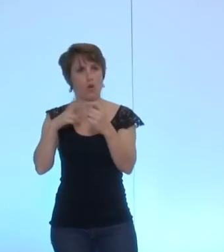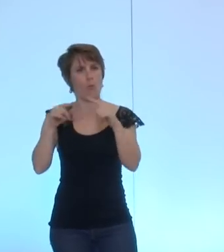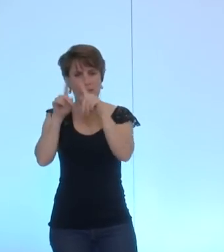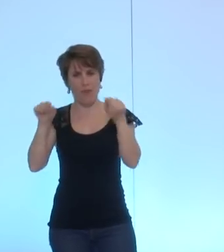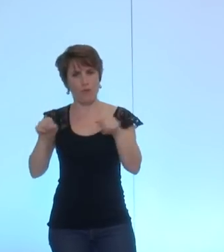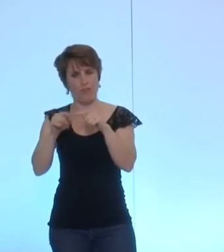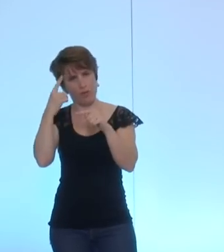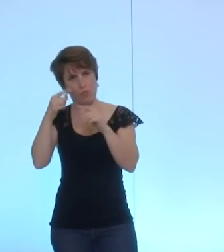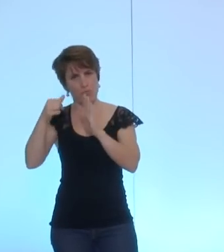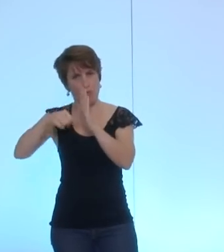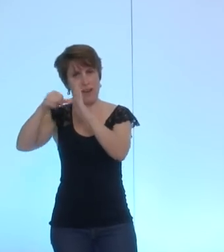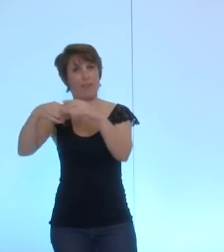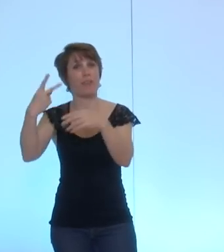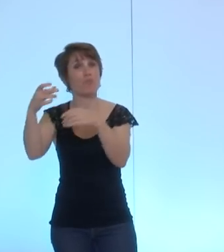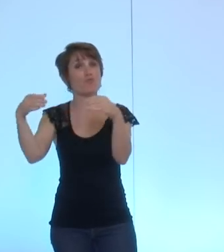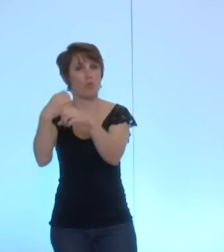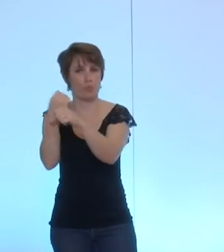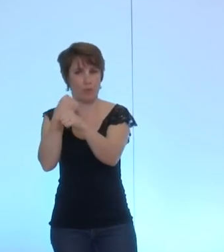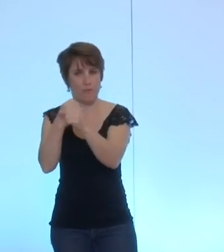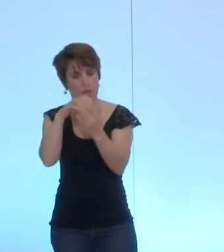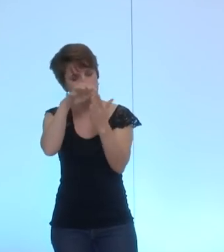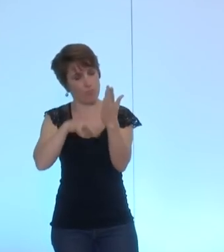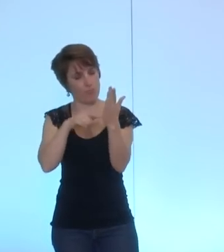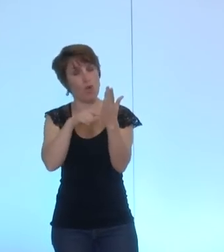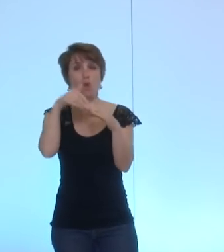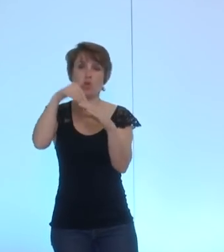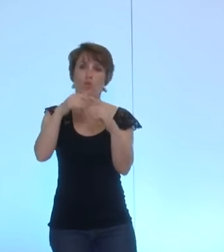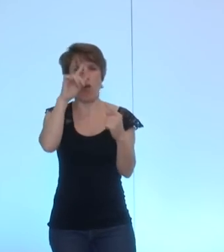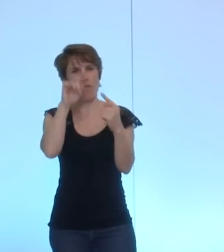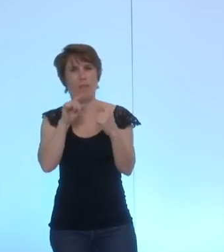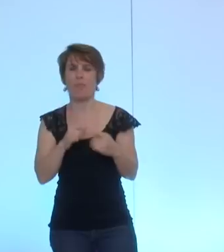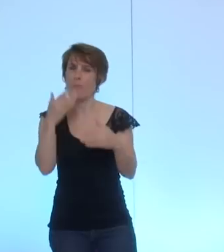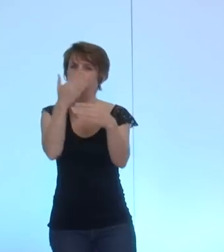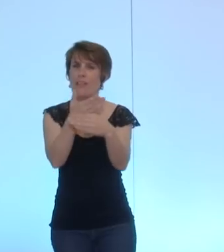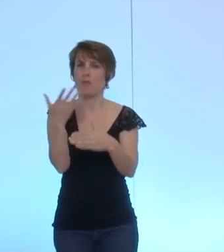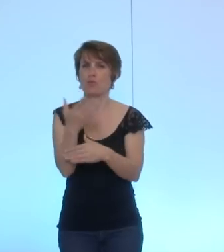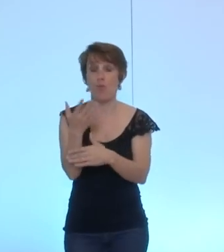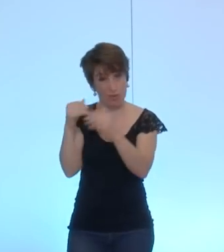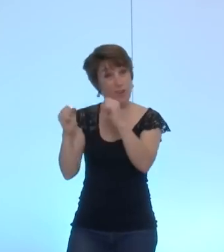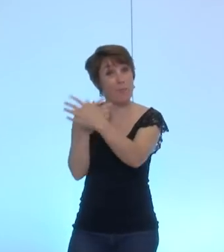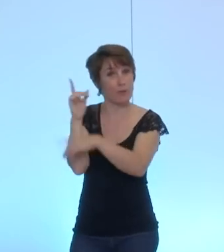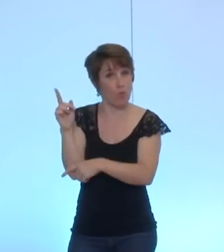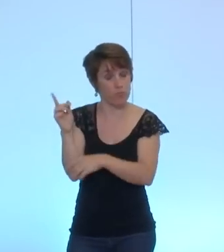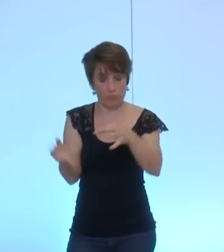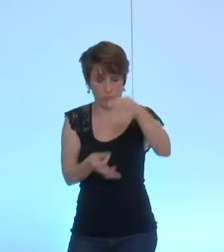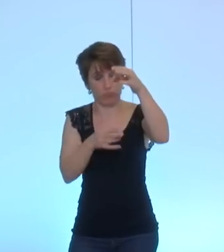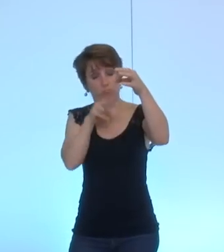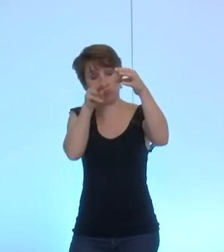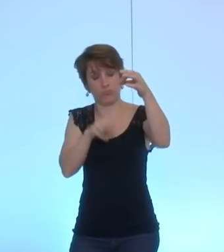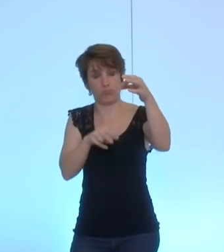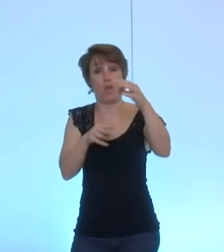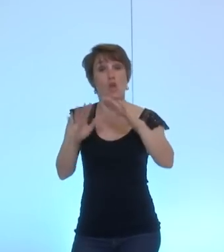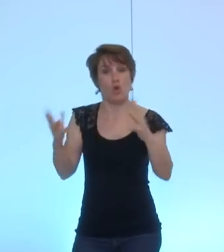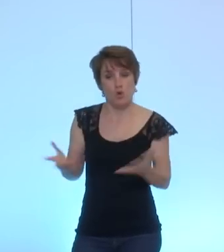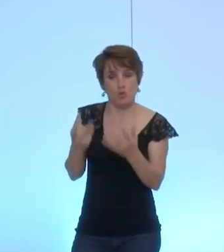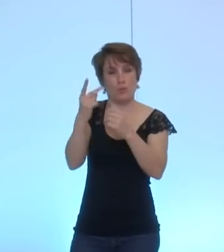et le contenu du groupe de travail et dans les thématiques d'intervention, qu'est-il dit à la métro ? Il dit ceci, le soutien de la métro se portera